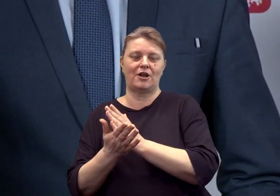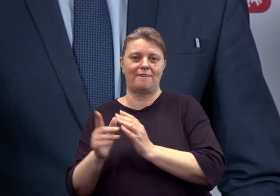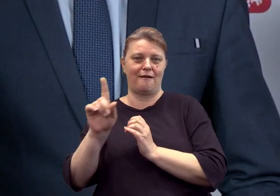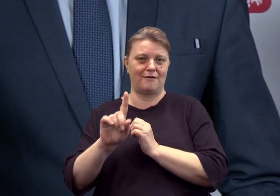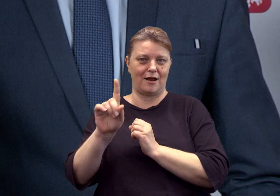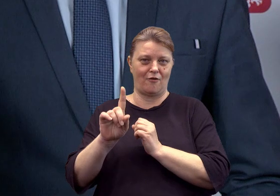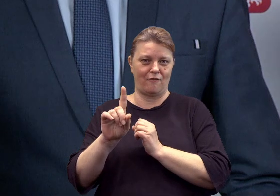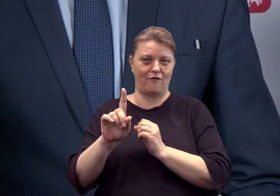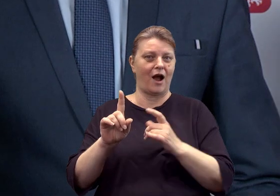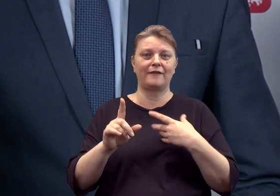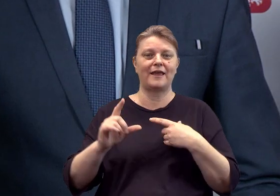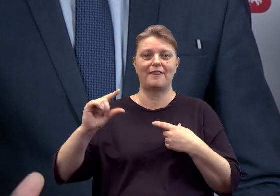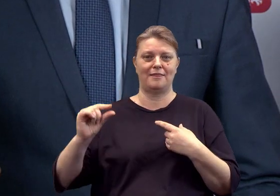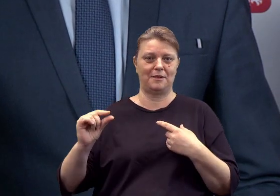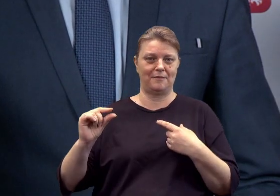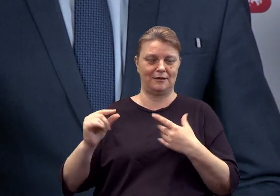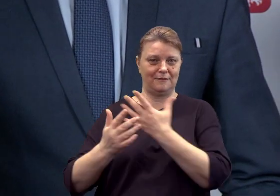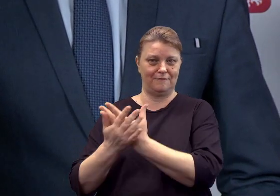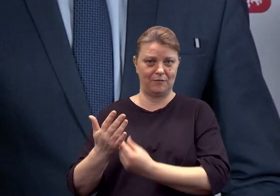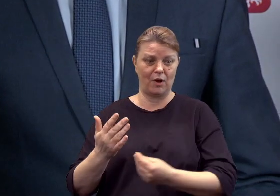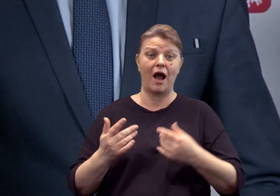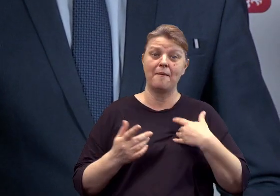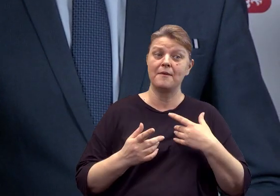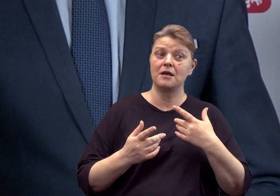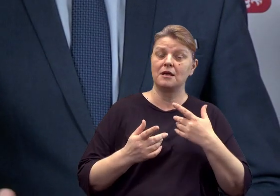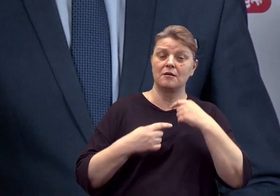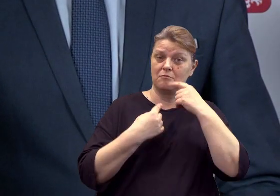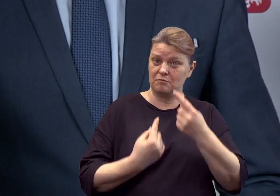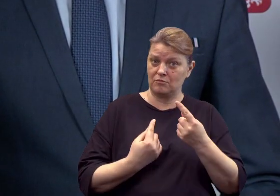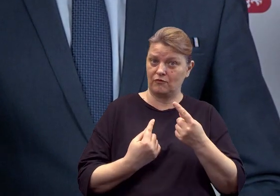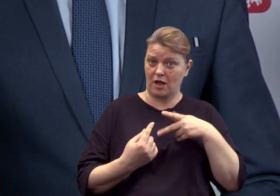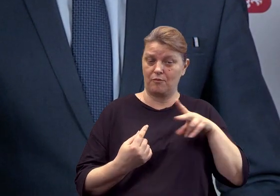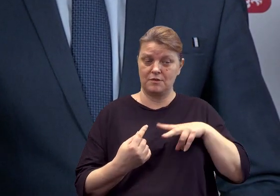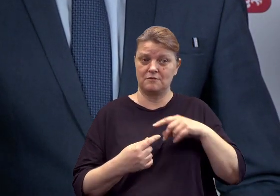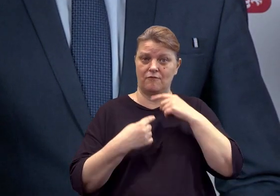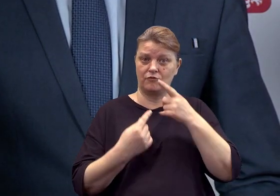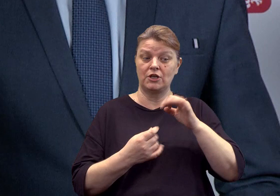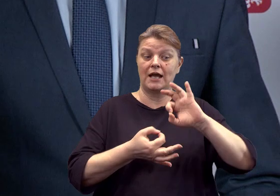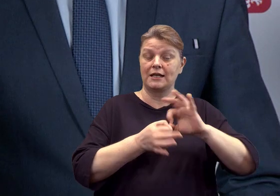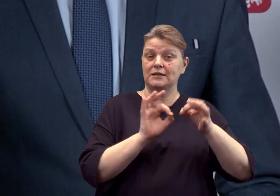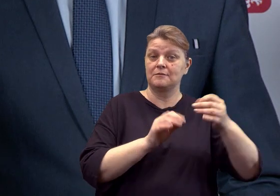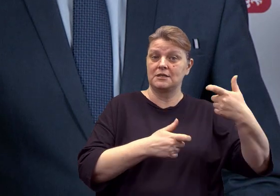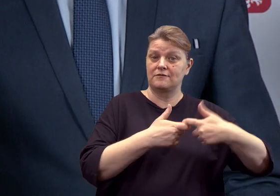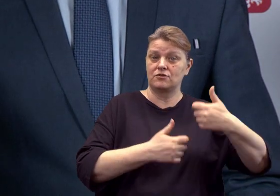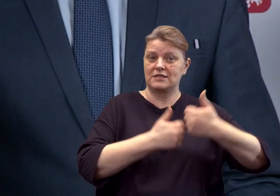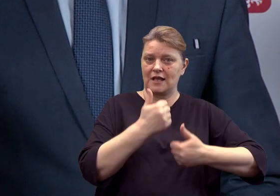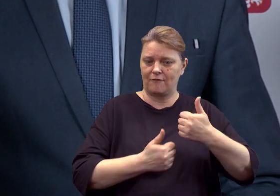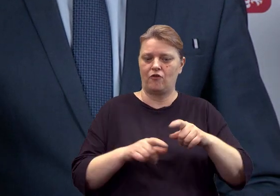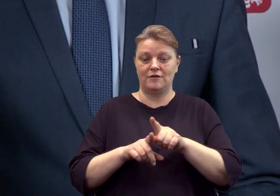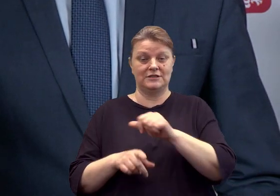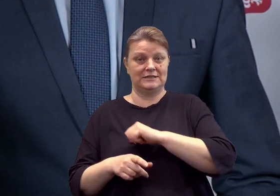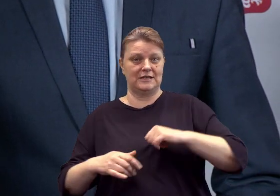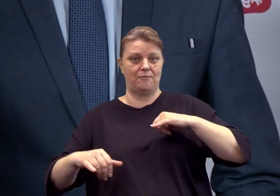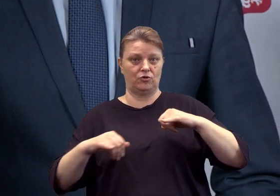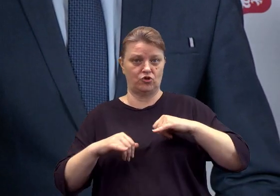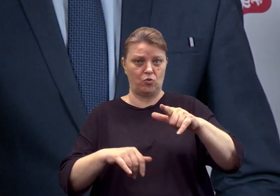minimalnym wynagrodzeniem. Myśmy natomiast zwracali uwagę na to, że gdyby związki zawodowe i samorządowcy zgodzili się